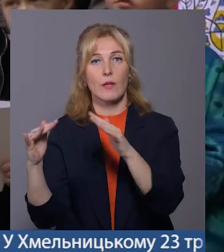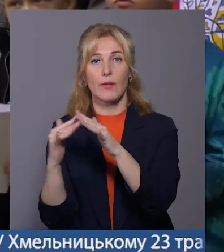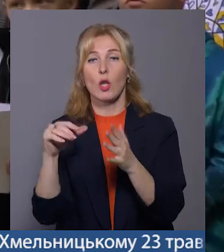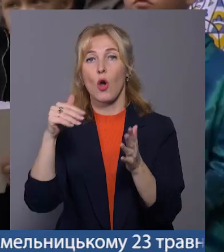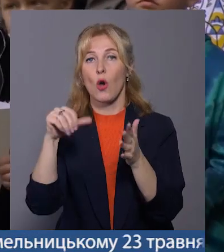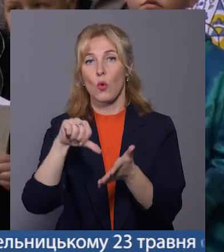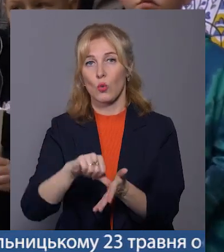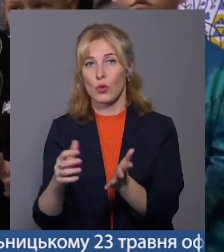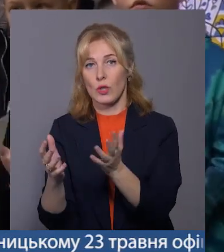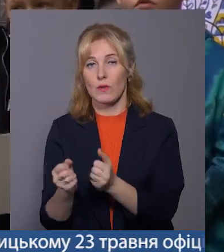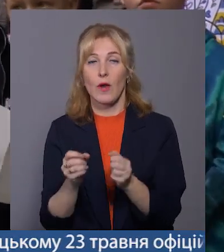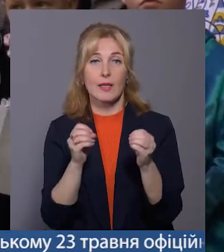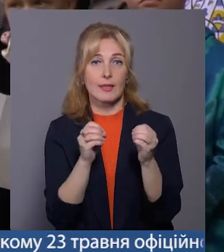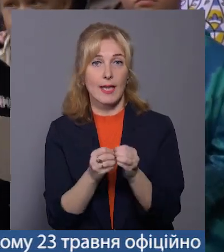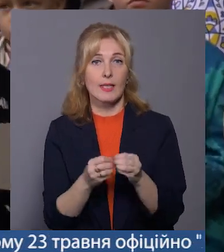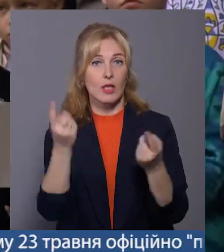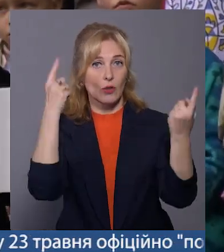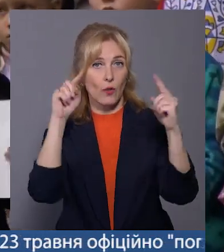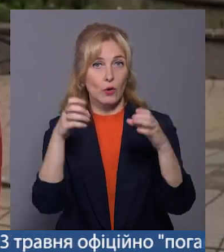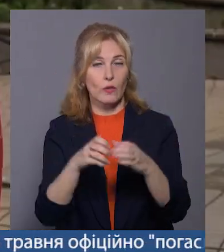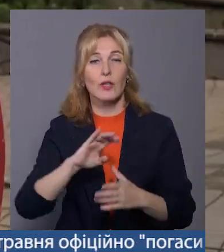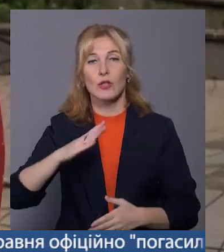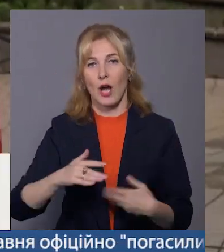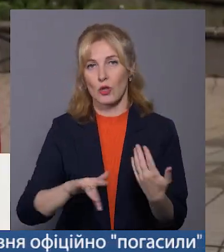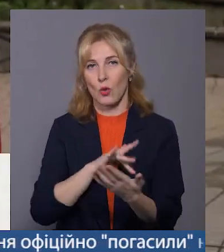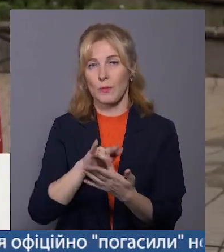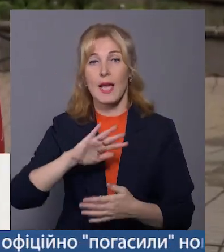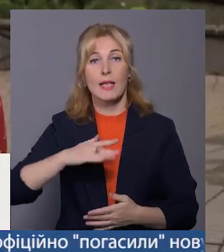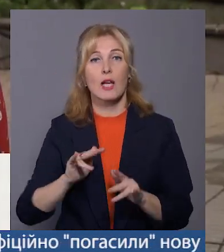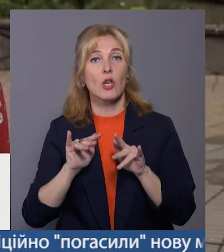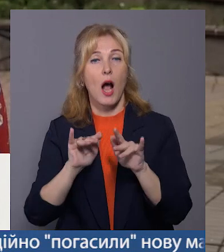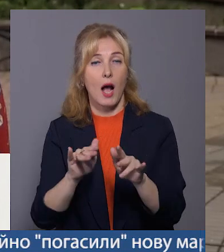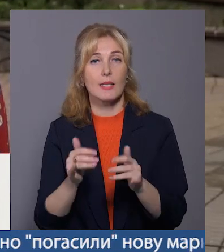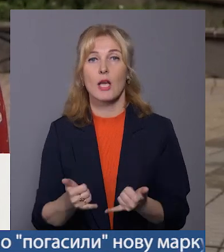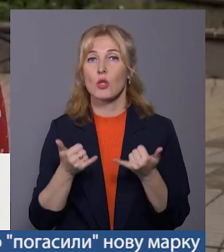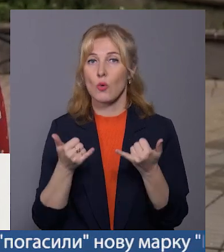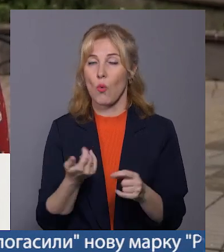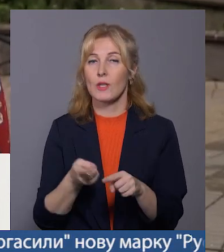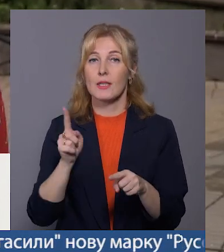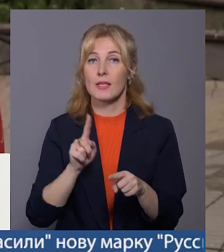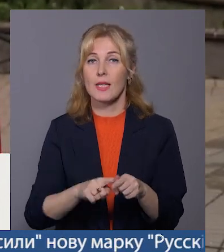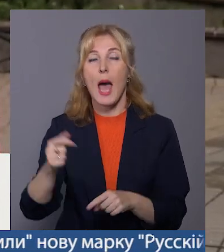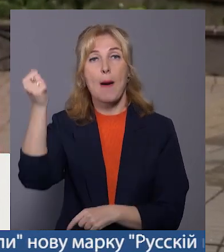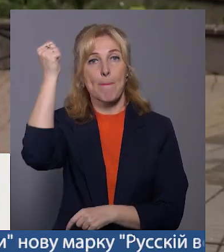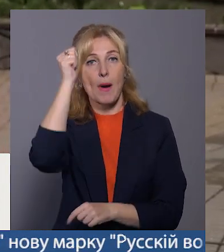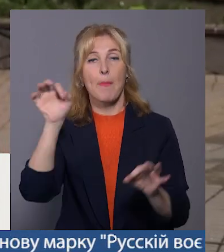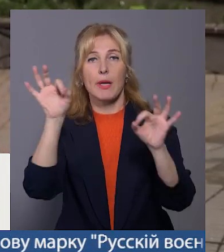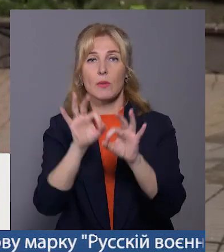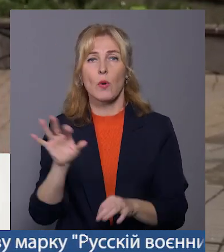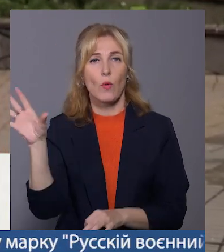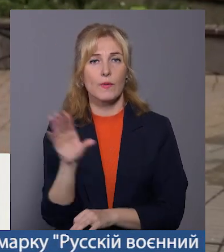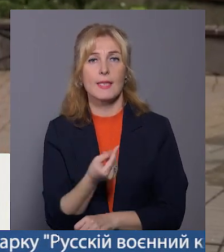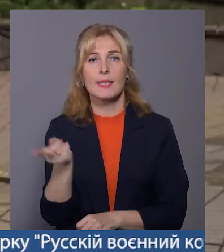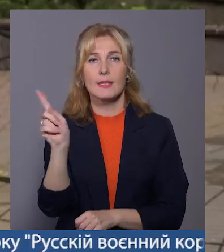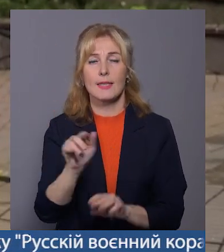в ній взяли близько десяти творчих колектив нашого міста. Наша акція сьогодні – це пам'ять про всіх тих дітей,